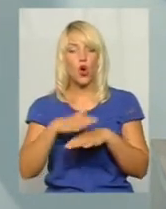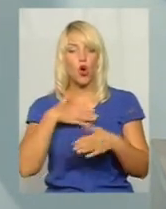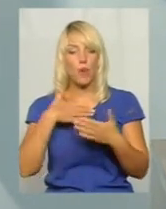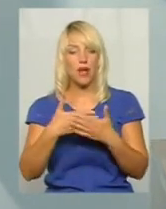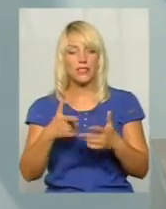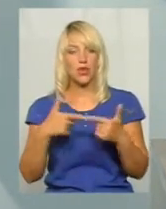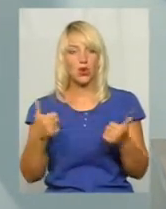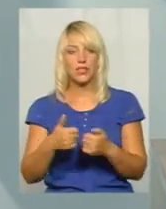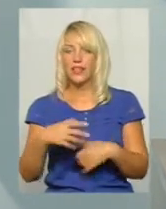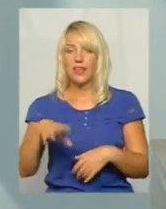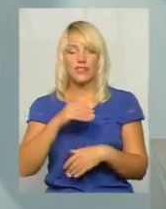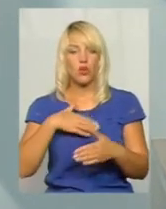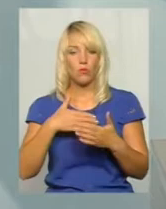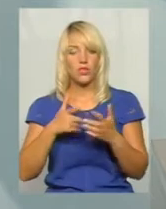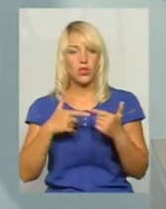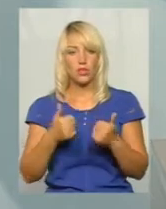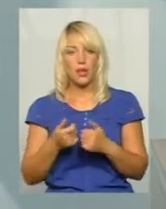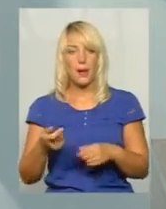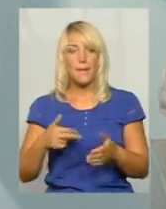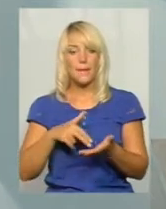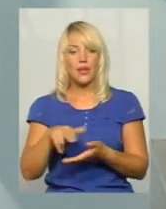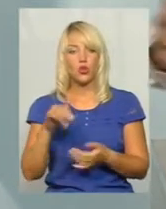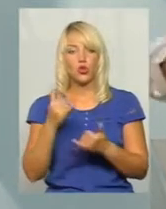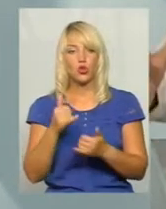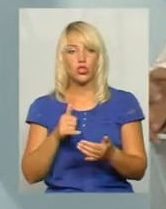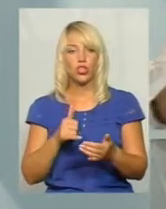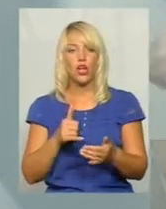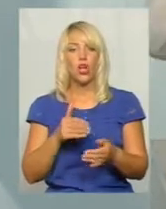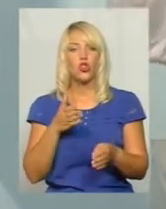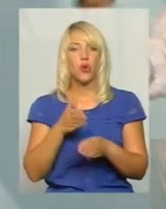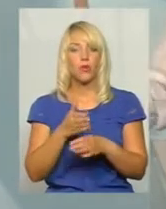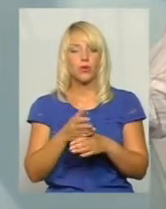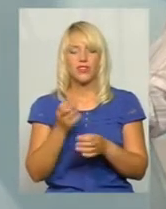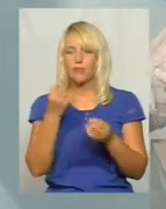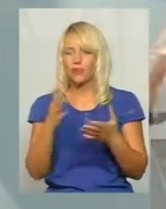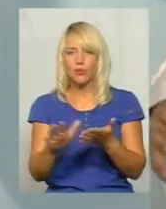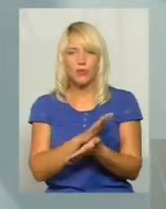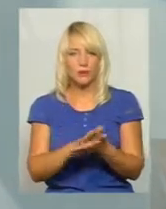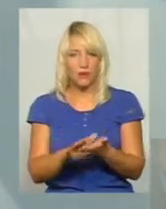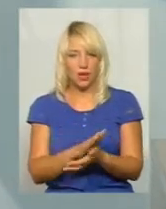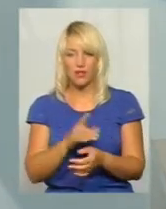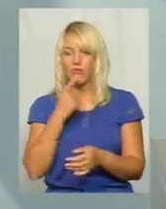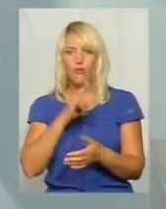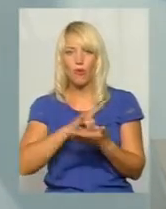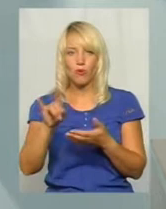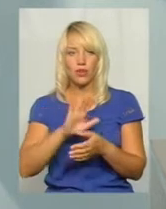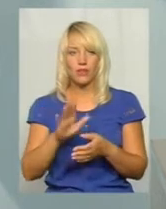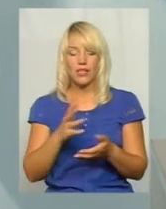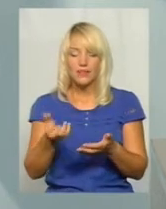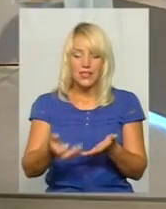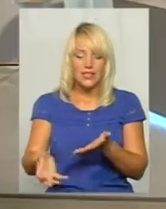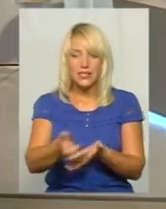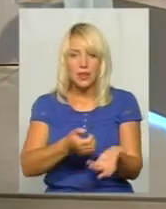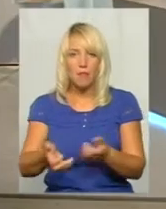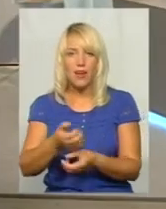організацій, не всі громадські організації приходять сьогодні допомогти, прибрати. Ми говоримо про польоти. Давайте зберемо кмис, той, який